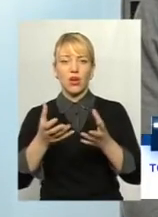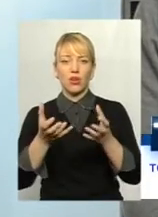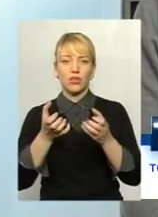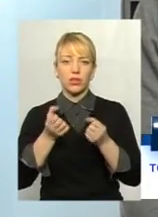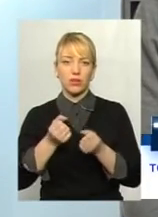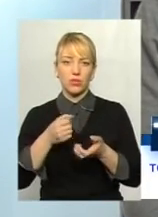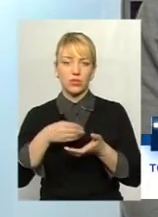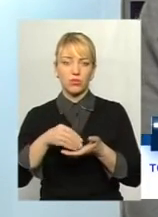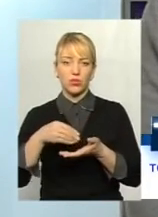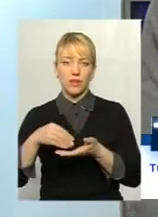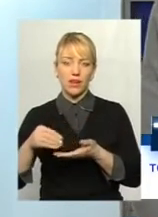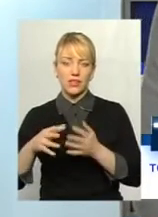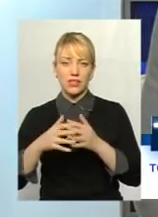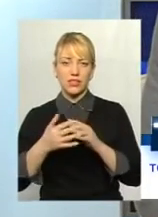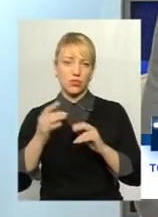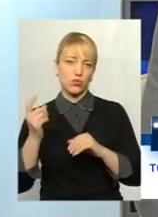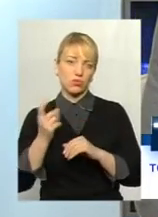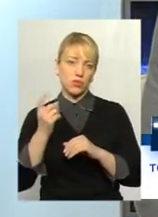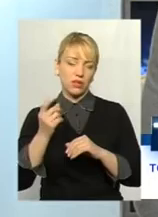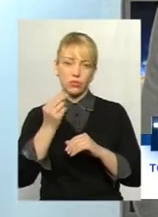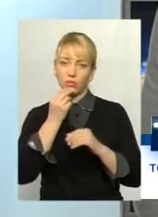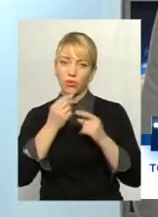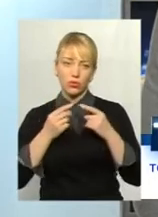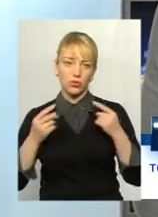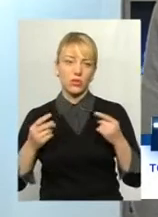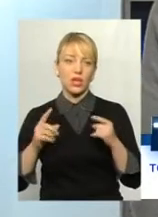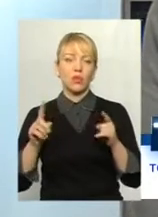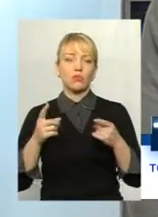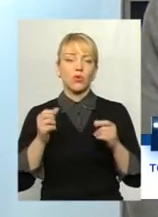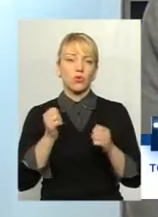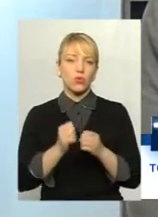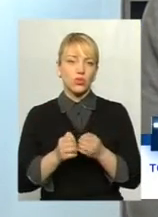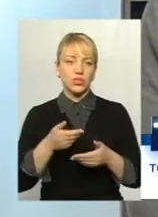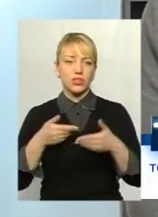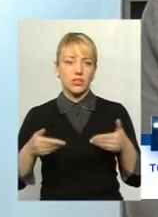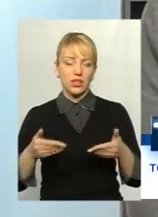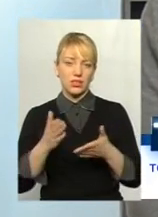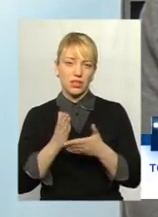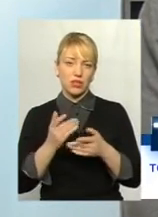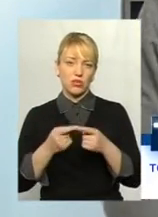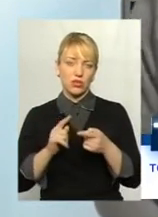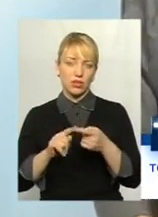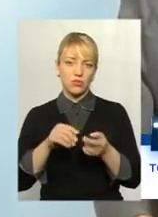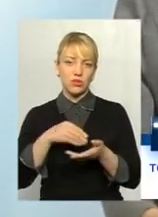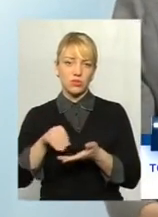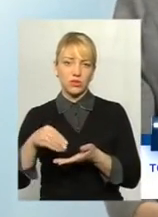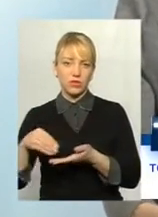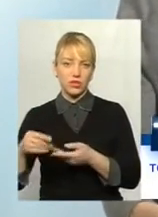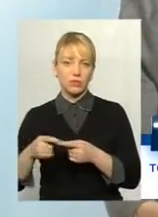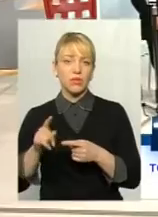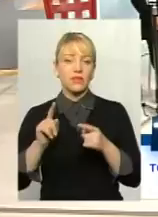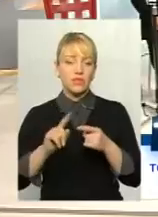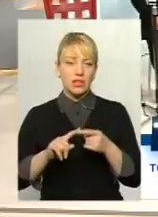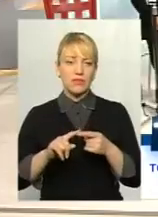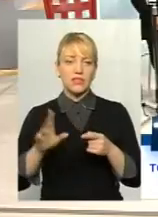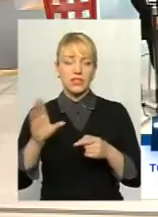сільськогосподарської продукції, адже, по суті, кожен з нас є тим споживачем. Отже, про це все у цій